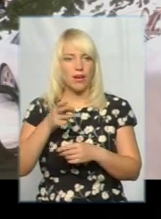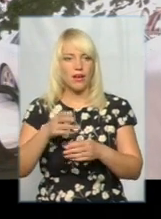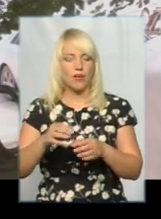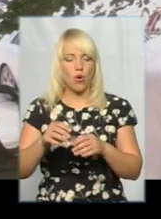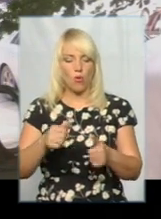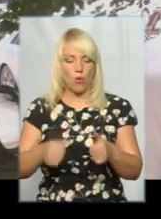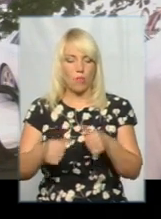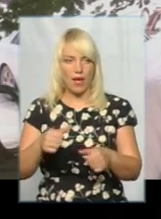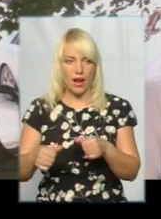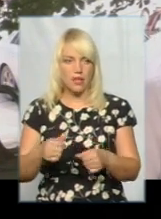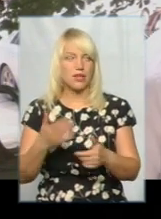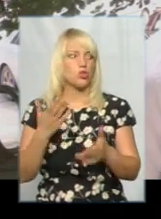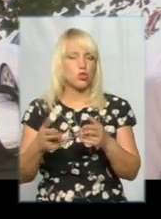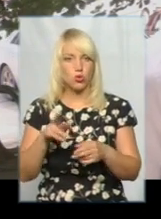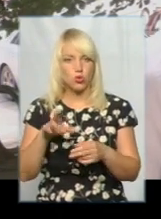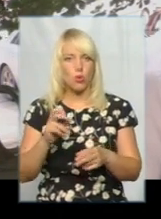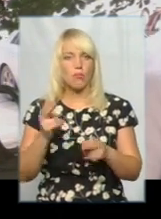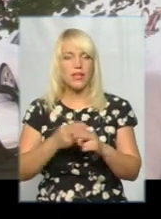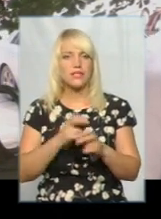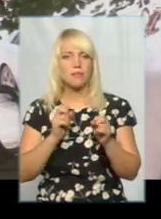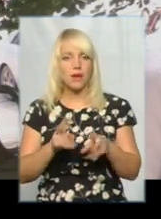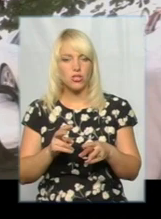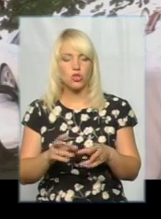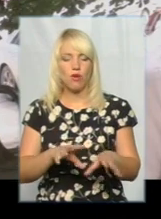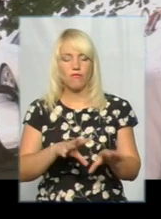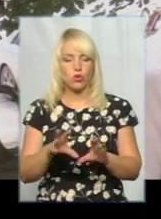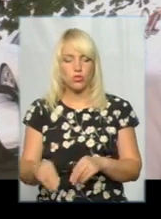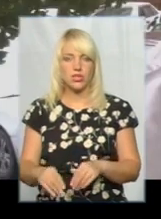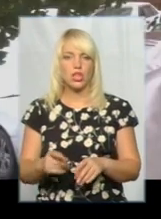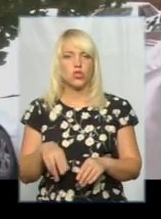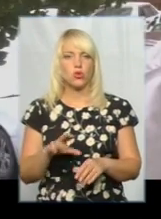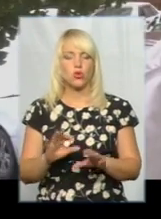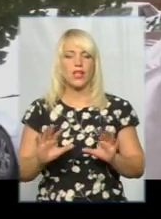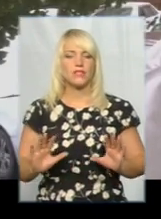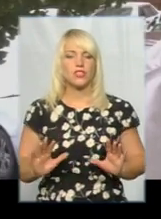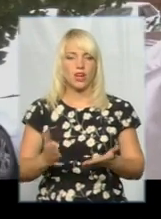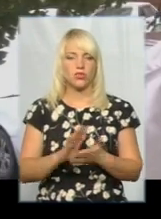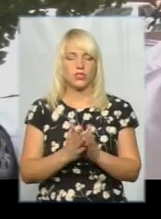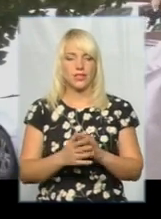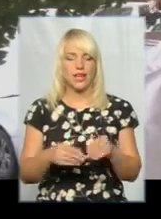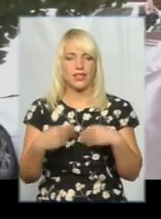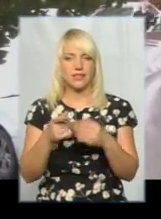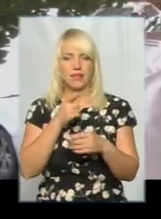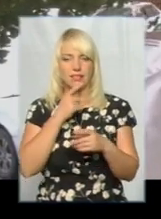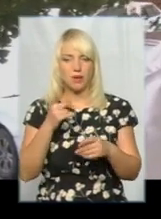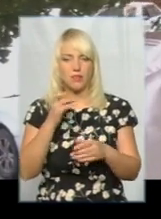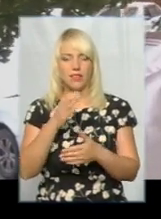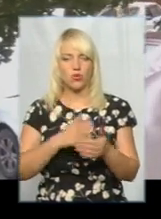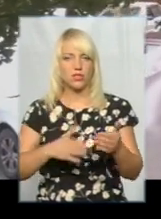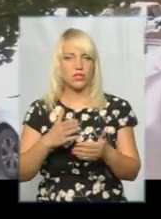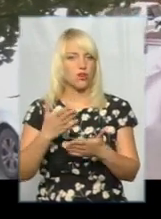безпечної евакуації відвідувачів в разі надзвичайної ситуації. Вдається термін на усунення, якщо немає